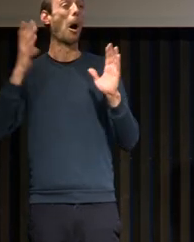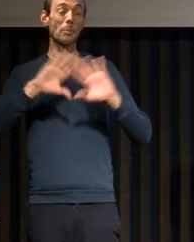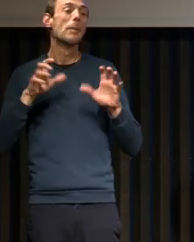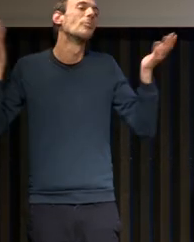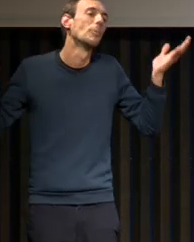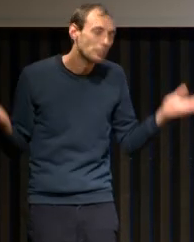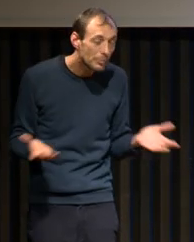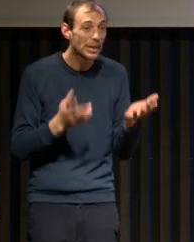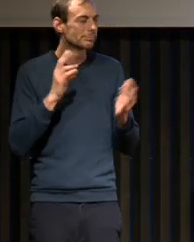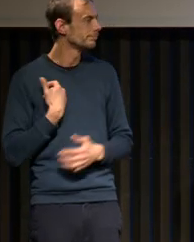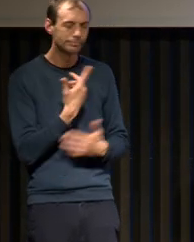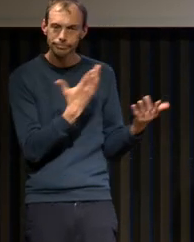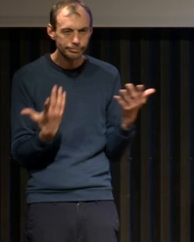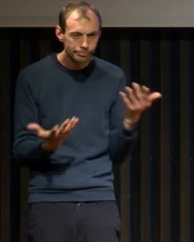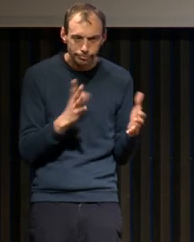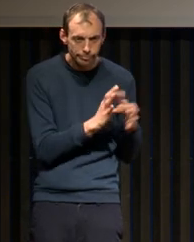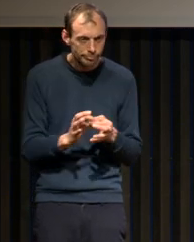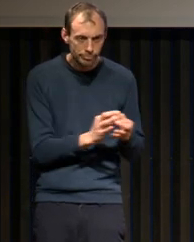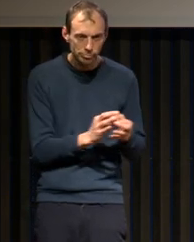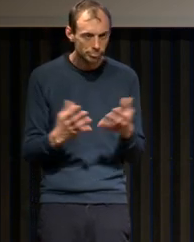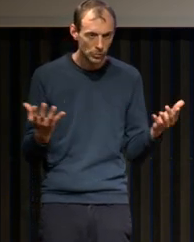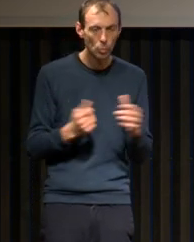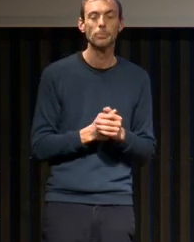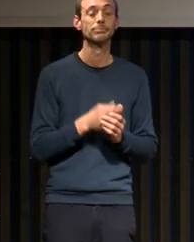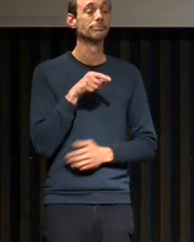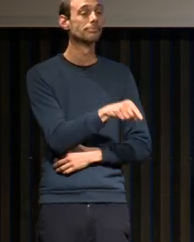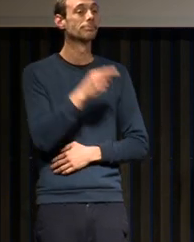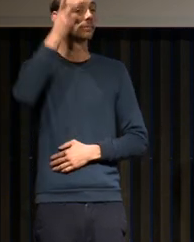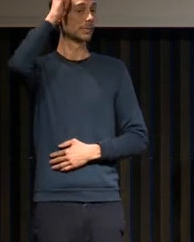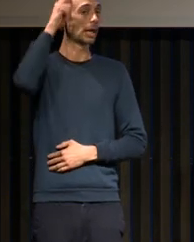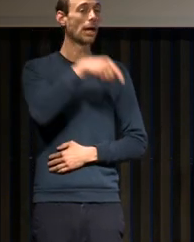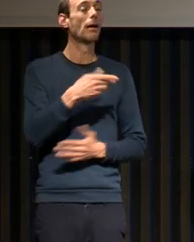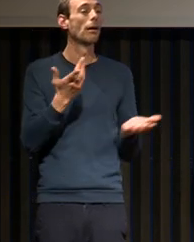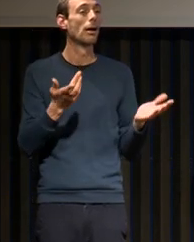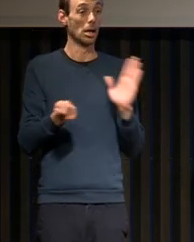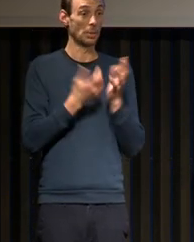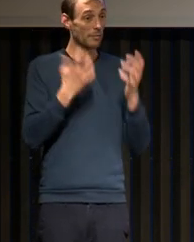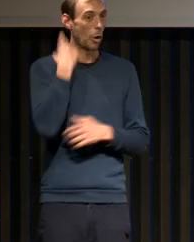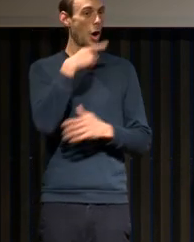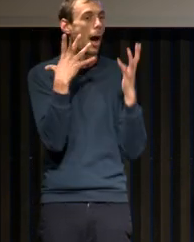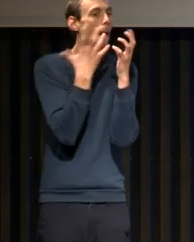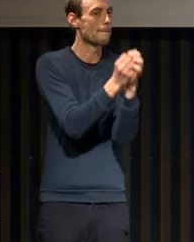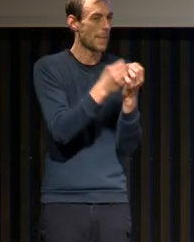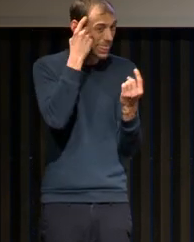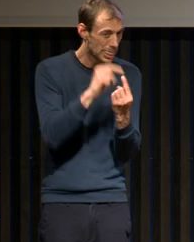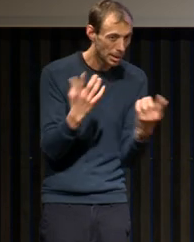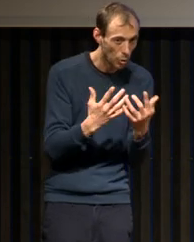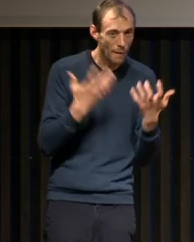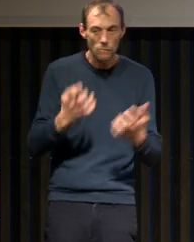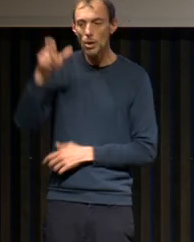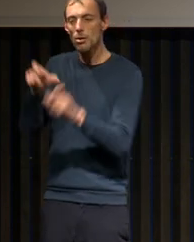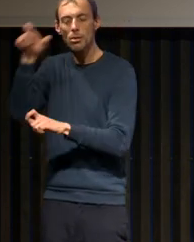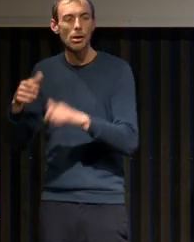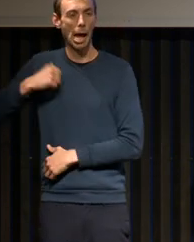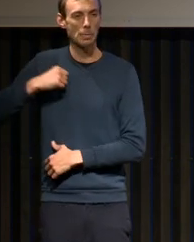qu'en fait, ces Indiens Jivaro, quand ils allaient réduire la tête, qu'ils voulaient, c'était enfermer l'esprit de l'ennemi dans la tête